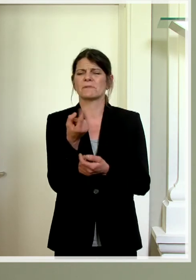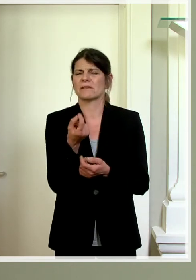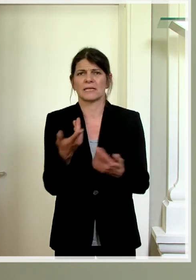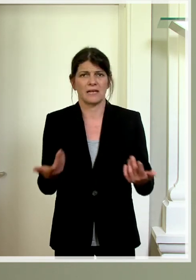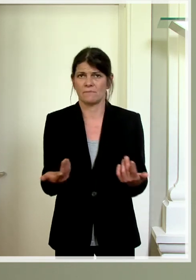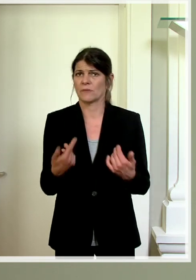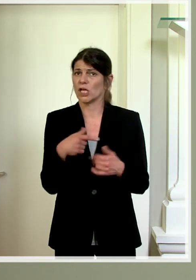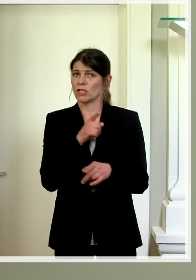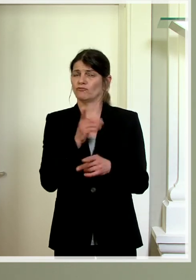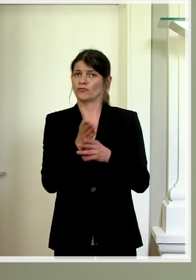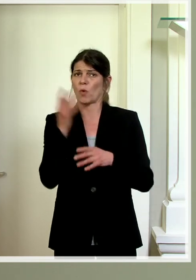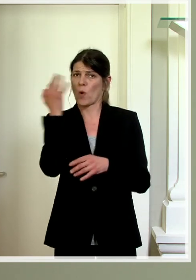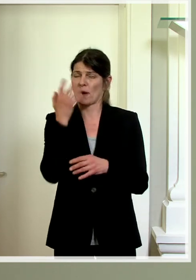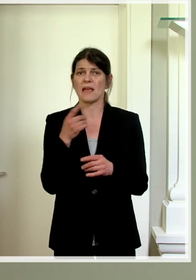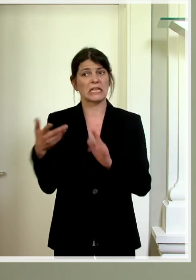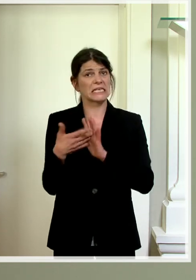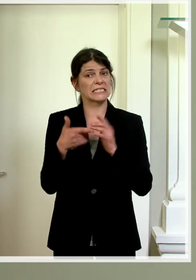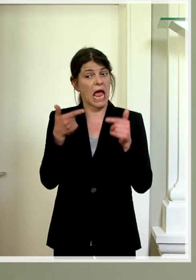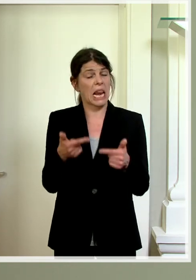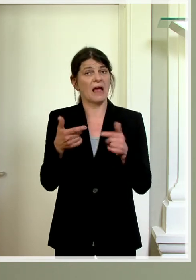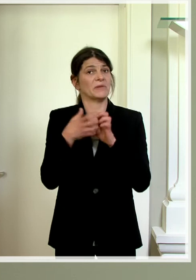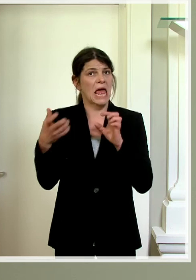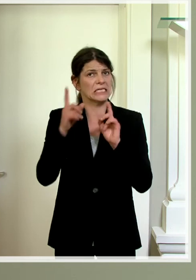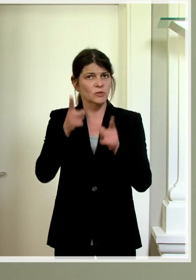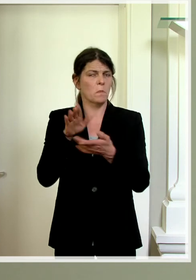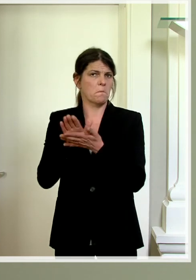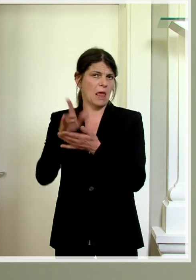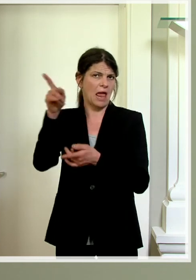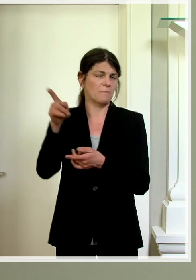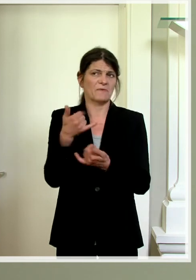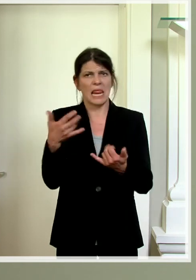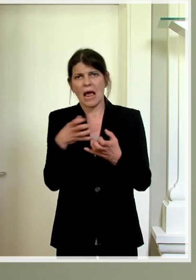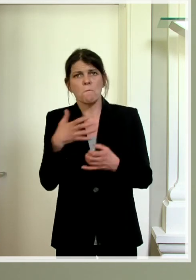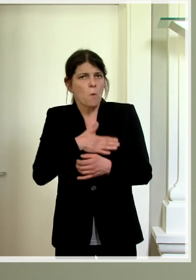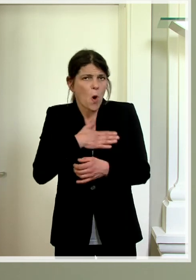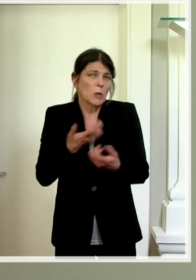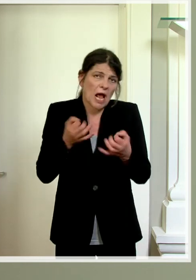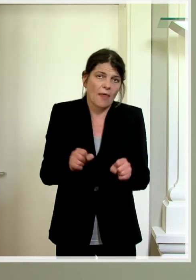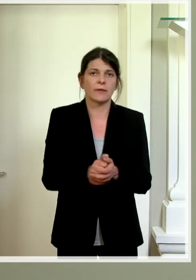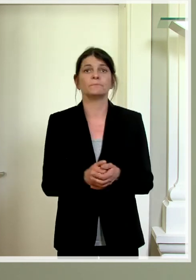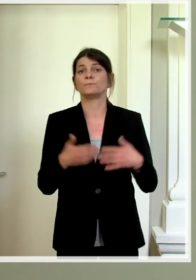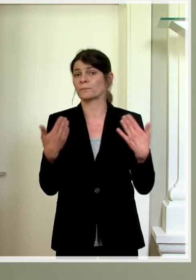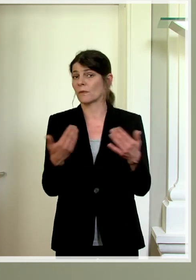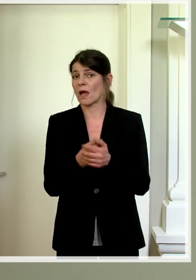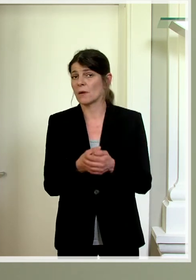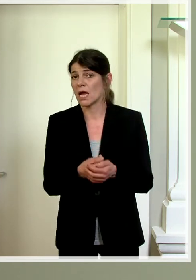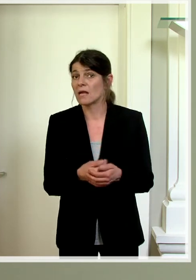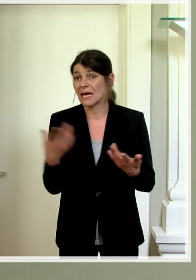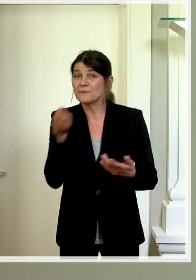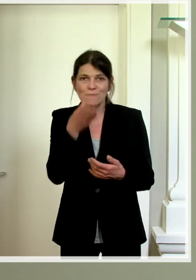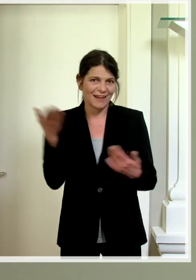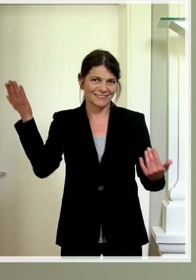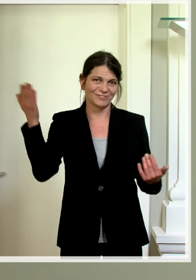fragen uns schon, wie lange wir diese Testanlage noch aufrecht erhalten möchten oder können. Aber sie ist eben sehr